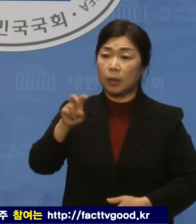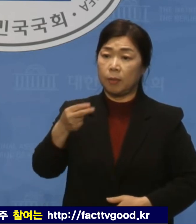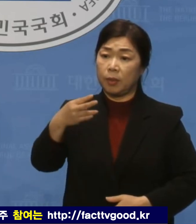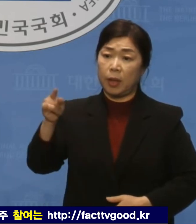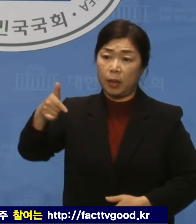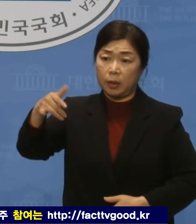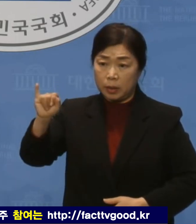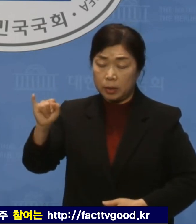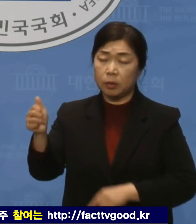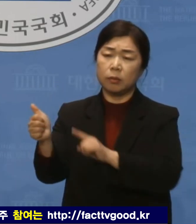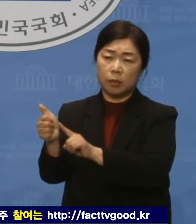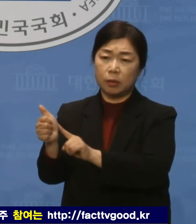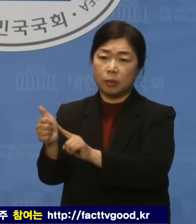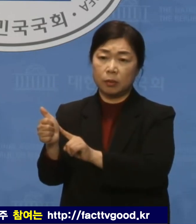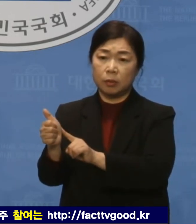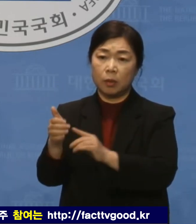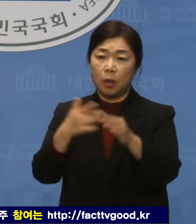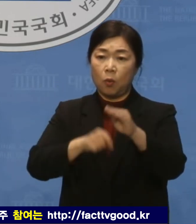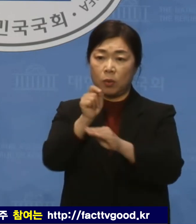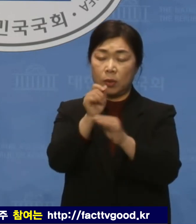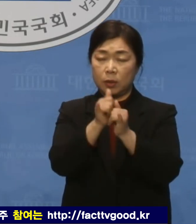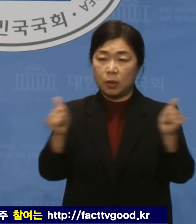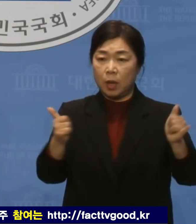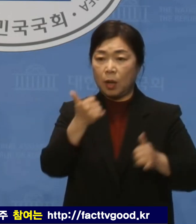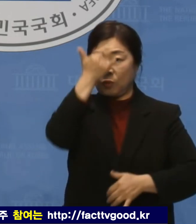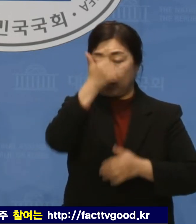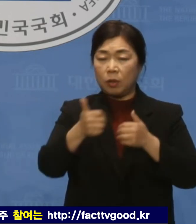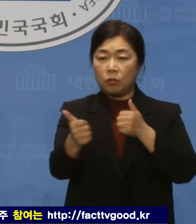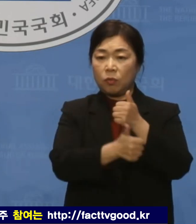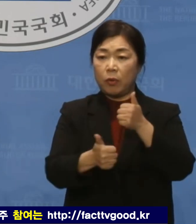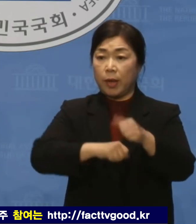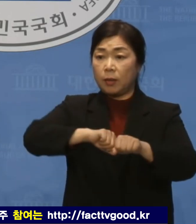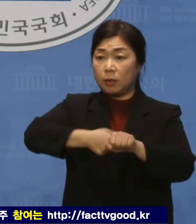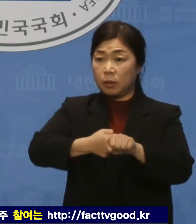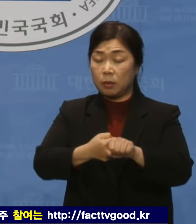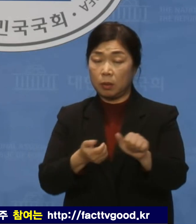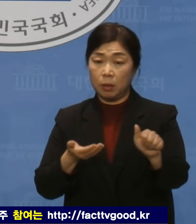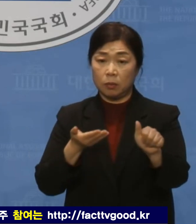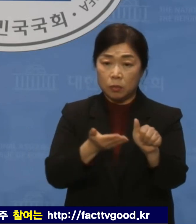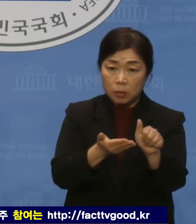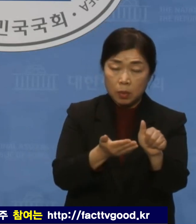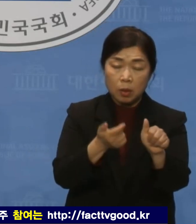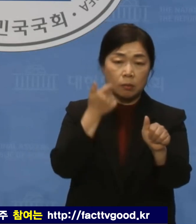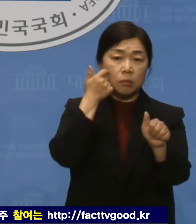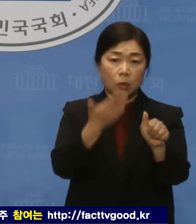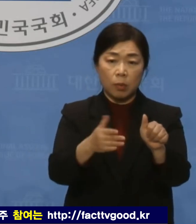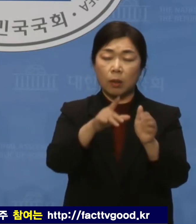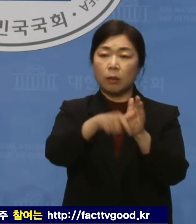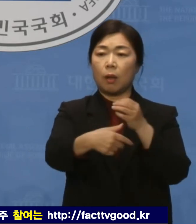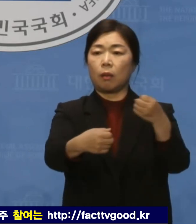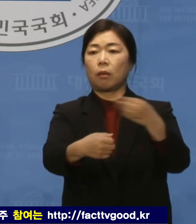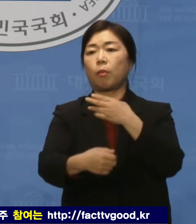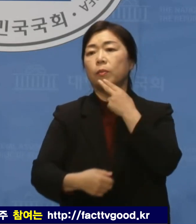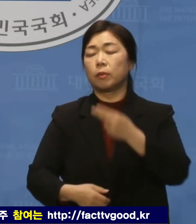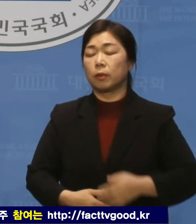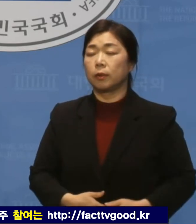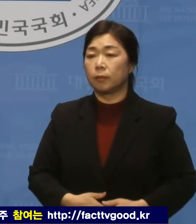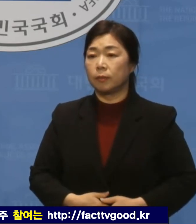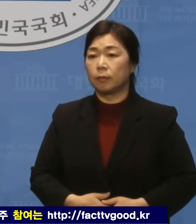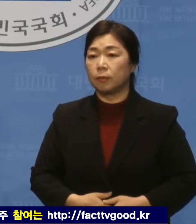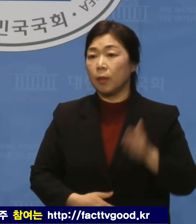공직자 윤리위원회의 징계 여부에 대해서 굳게 입을 다물었습니다. 대통령